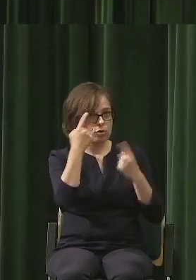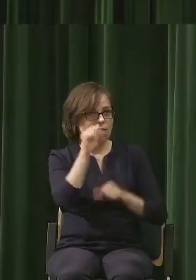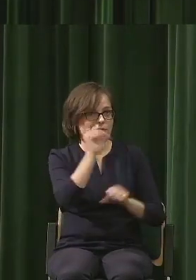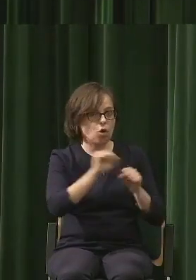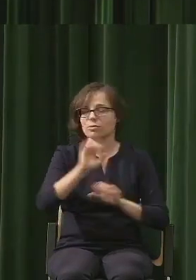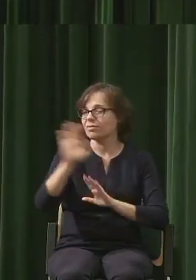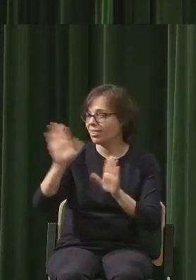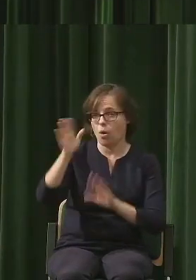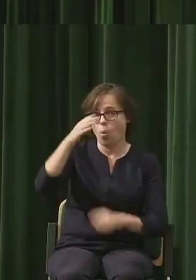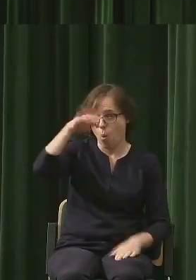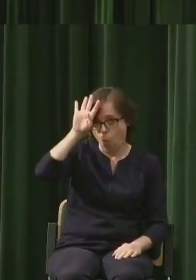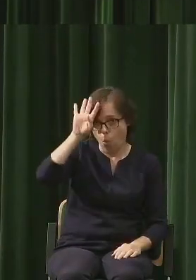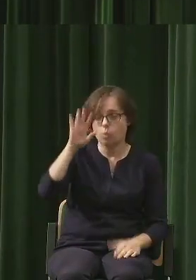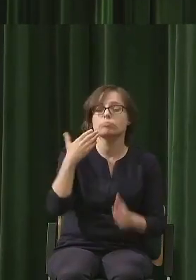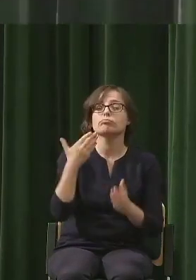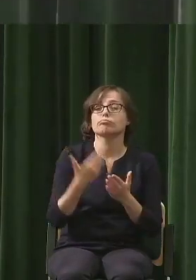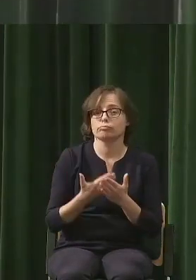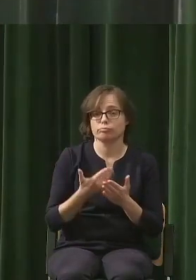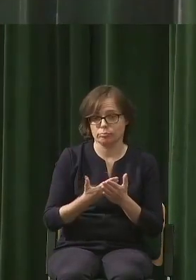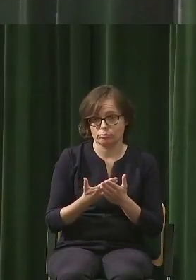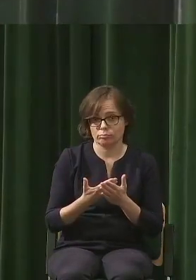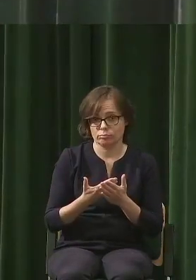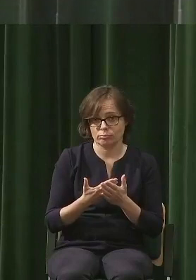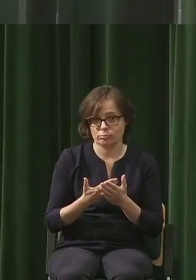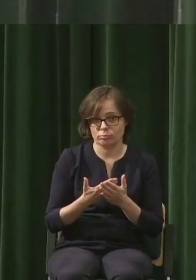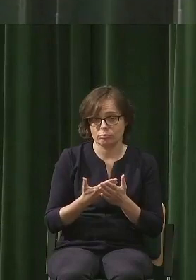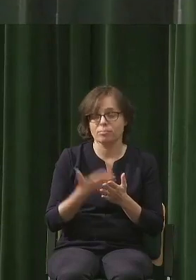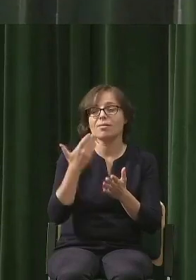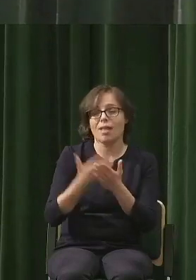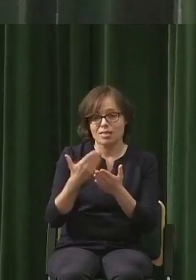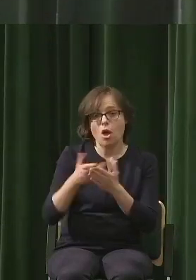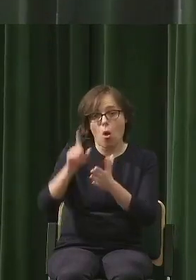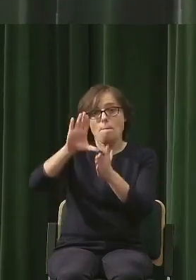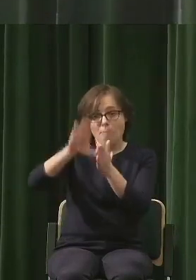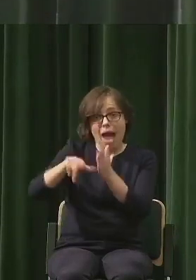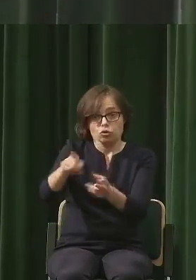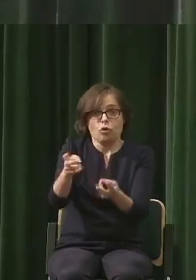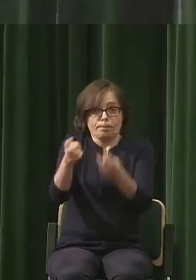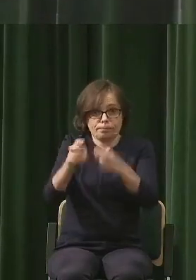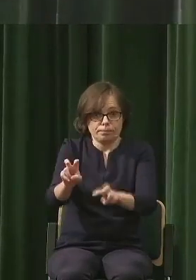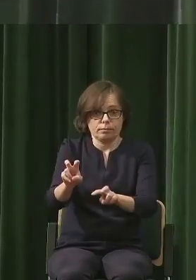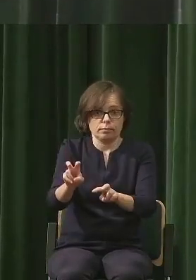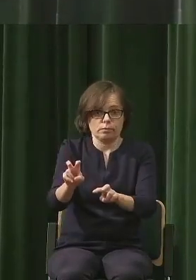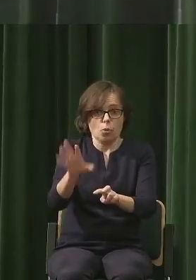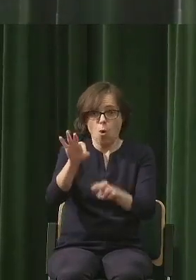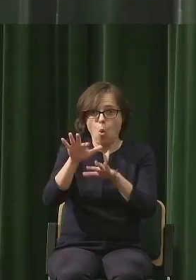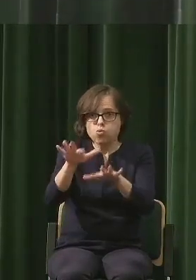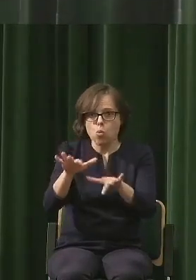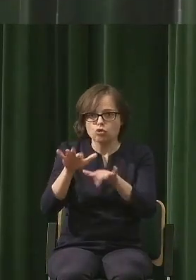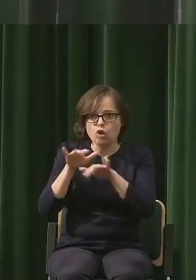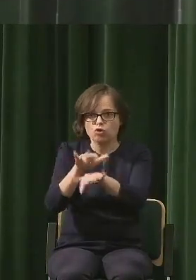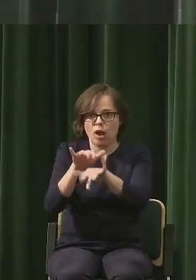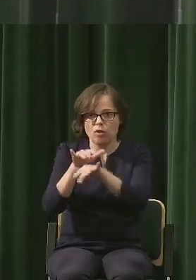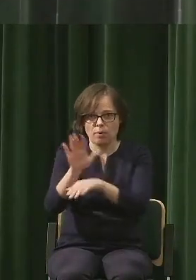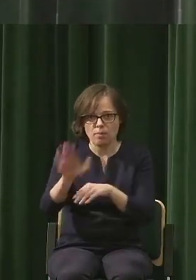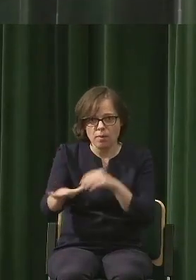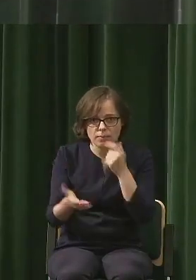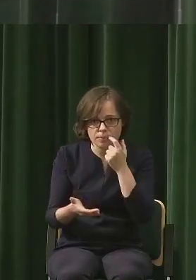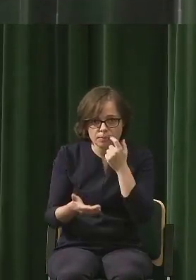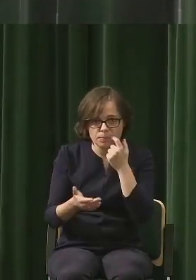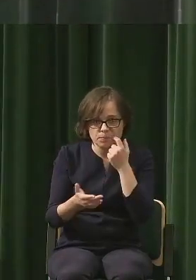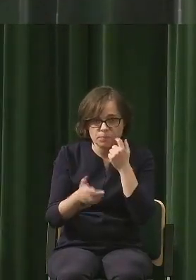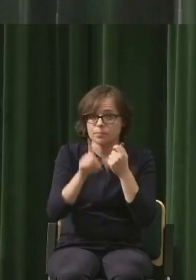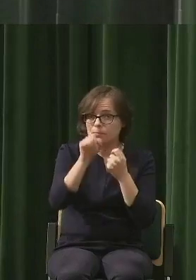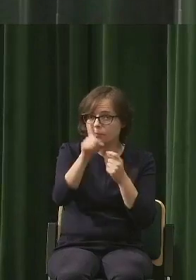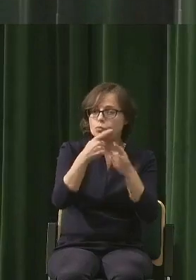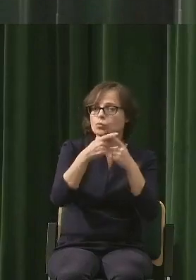W Łodzi z tego względu i z tego powodu to miasto tam powstało. I teraz króciutki